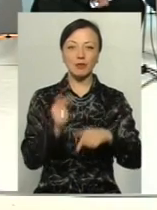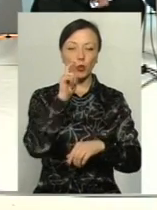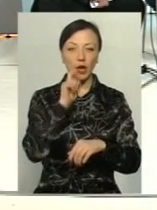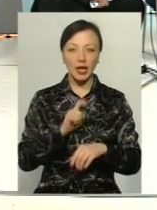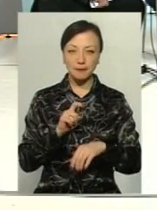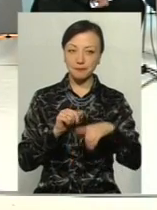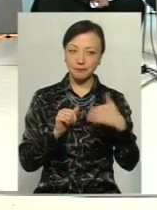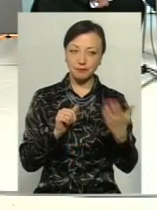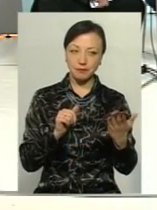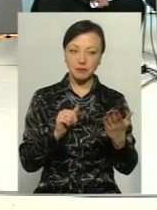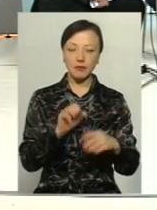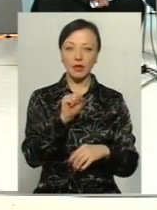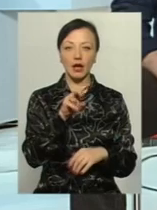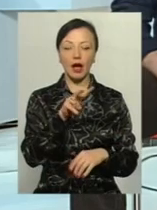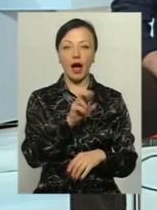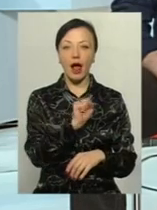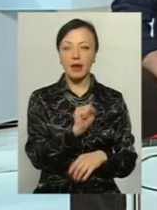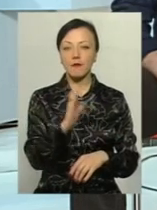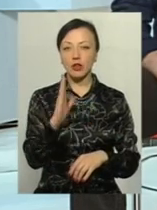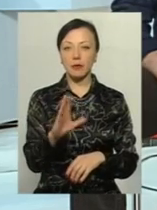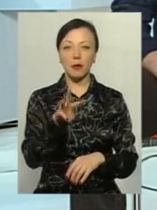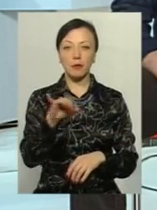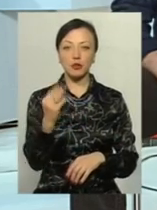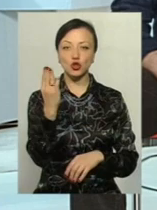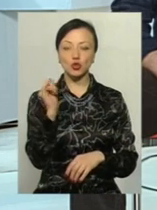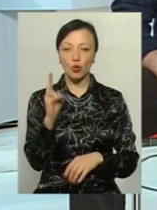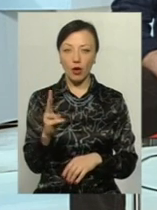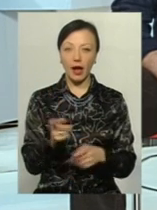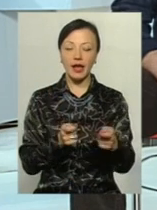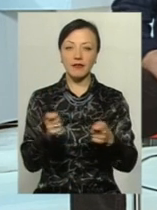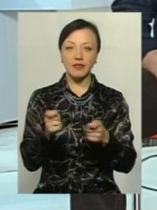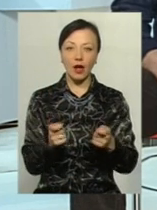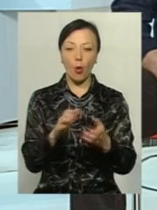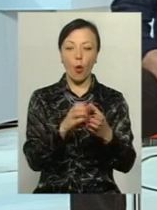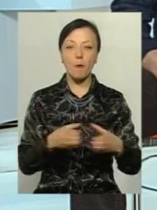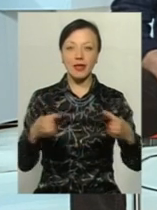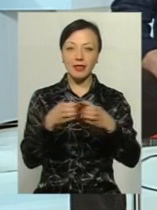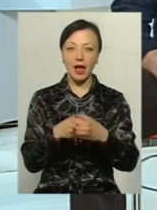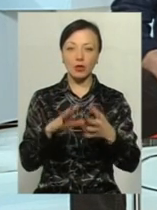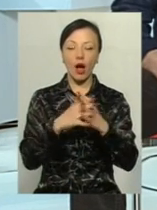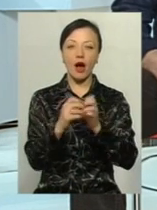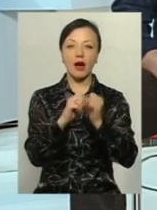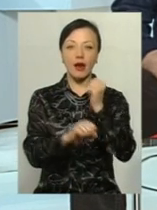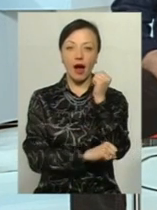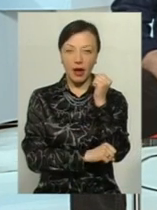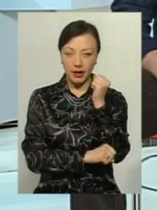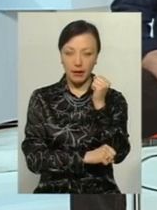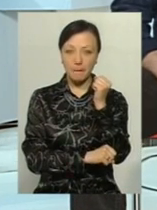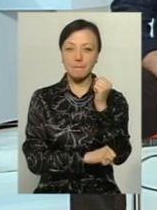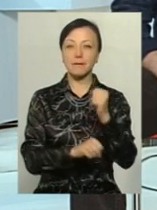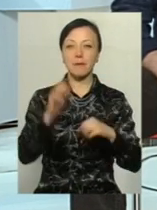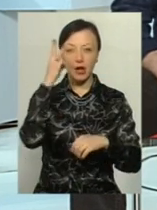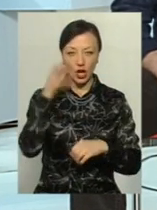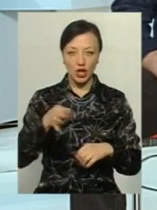ліву руку від мене Алім Володимирович Міщук, керівник об'єднавчого комітету аграрії в Хмельниччині та екс-голова громадської ради при